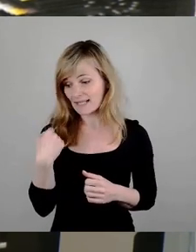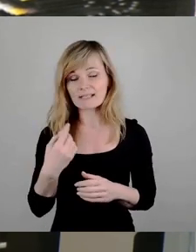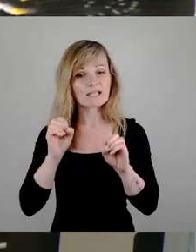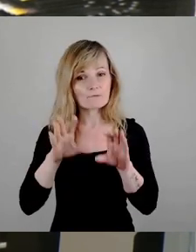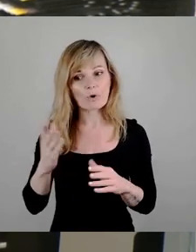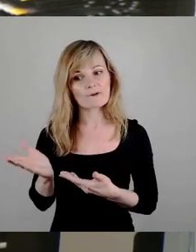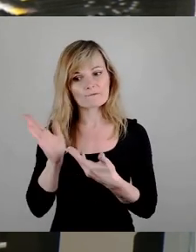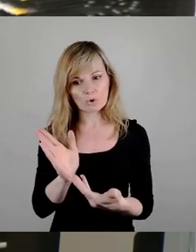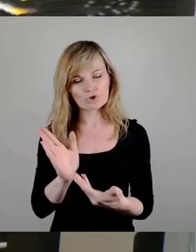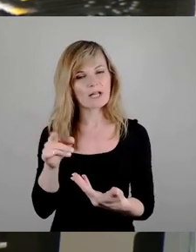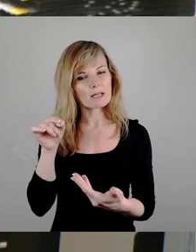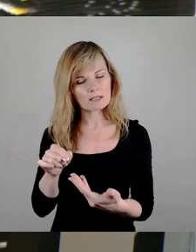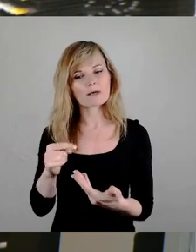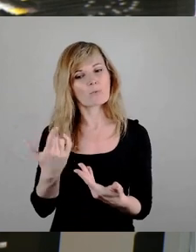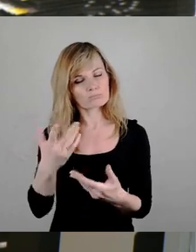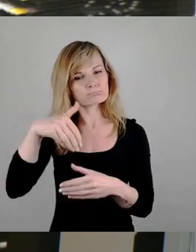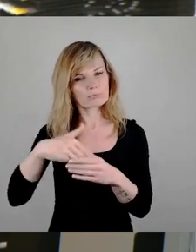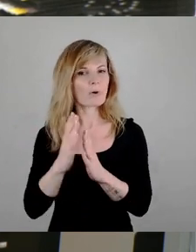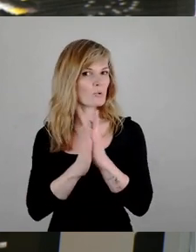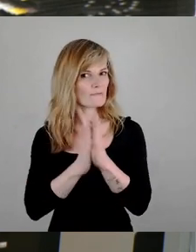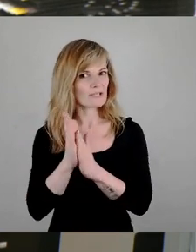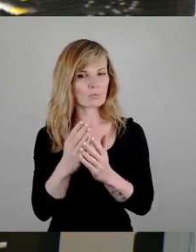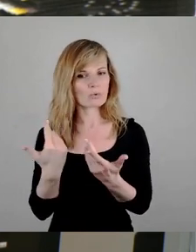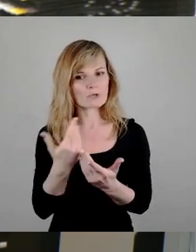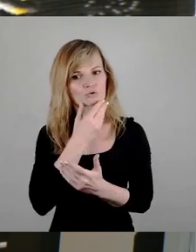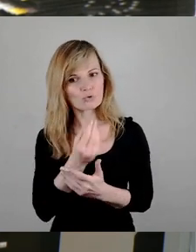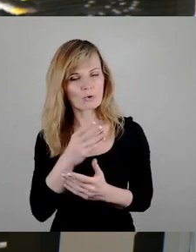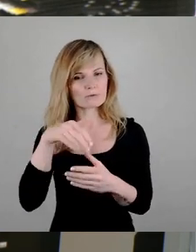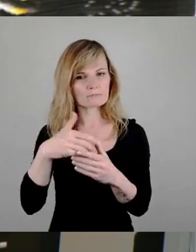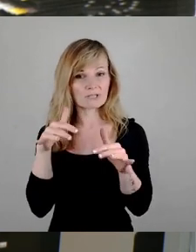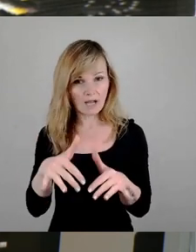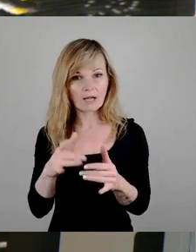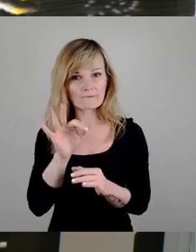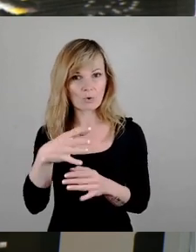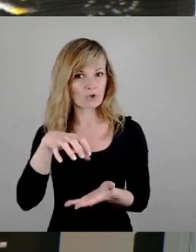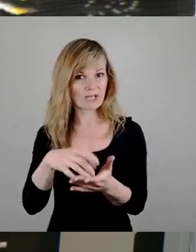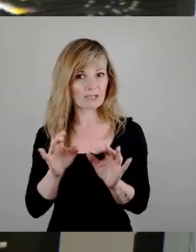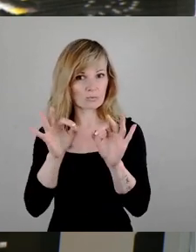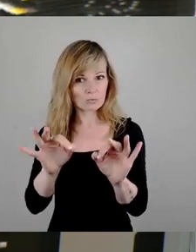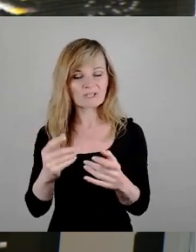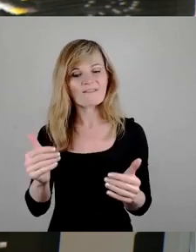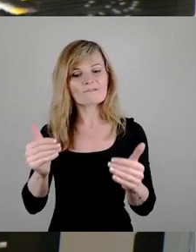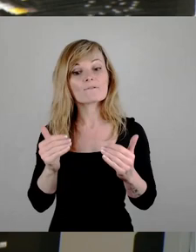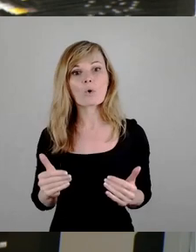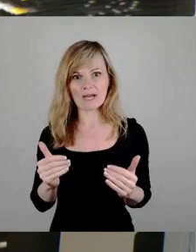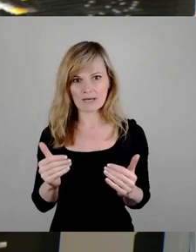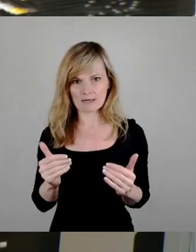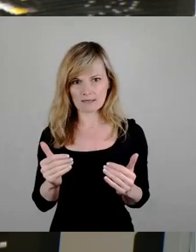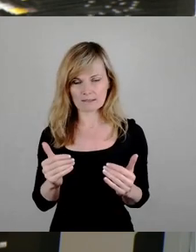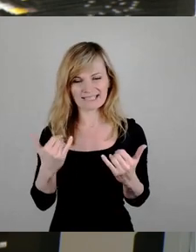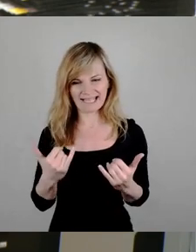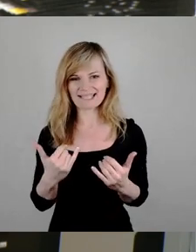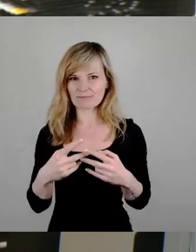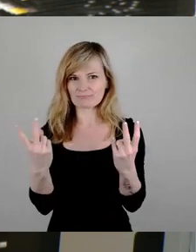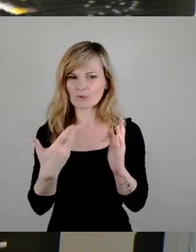ist sehr ambitioniert. Er ist sehr schön. Ich sage das ausdrücklich im Vorhinein, weil ich jetzt gleich da noch zur Kritik kommen würde.